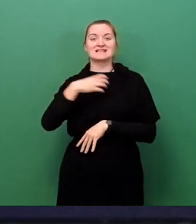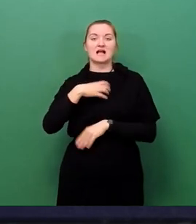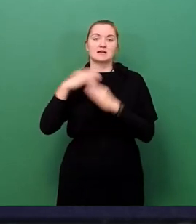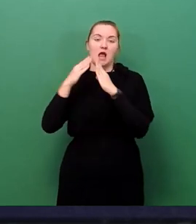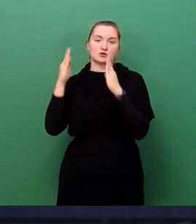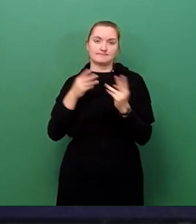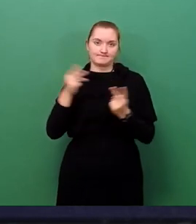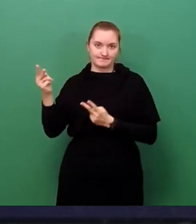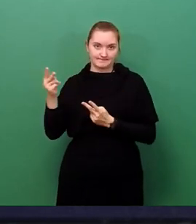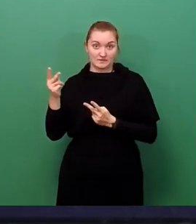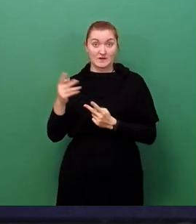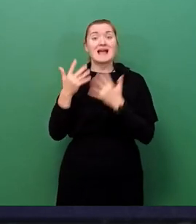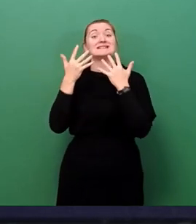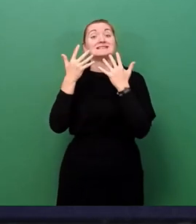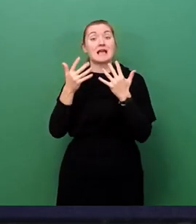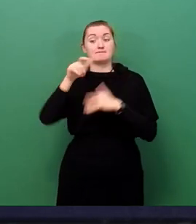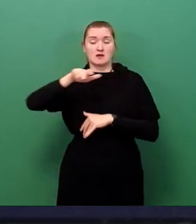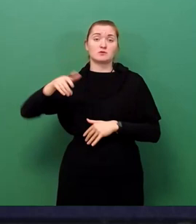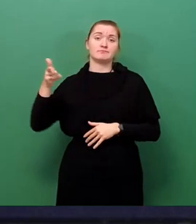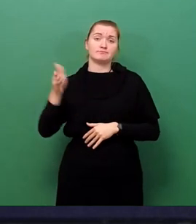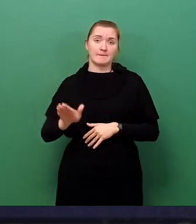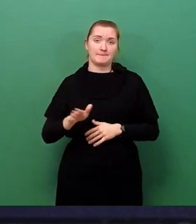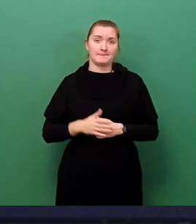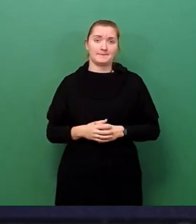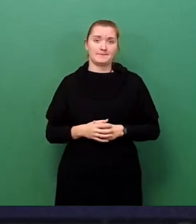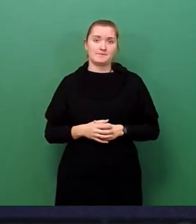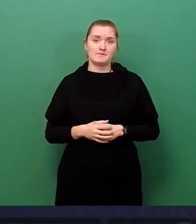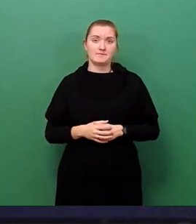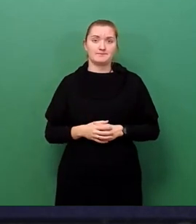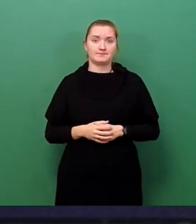Personen verstarben. Vielen Dank.